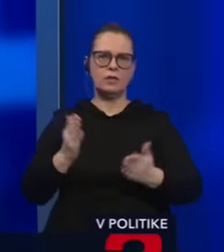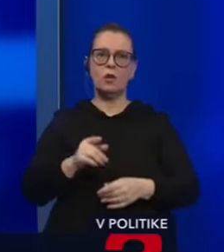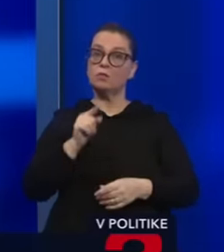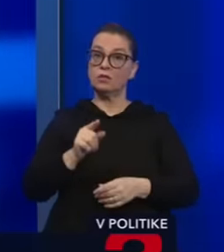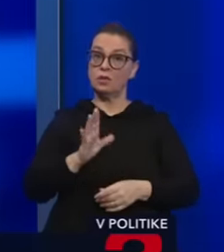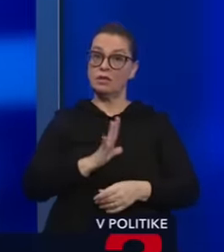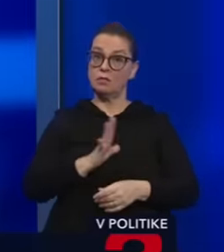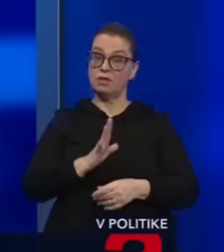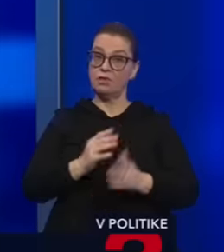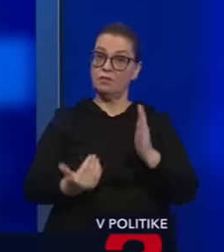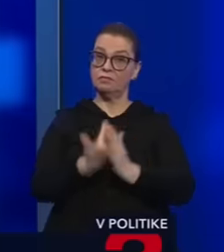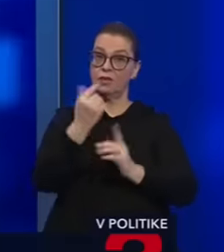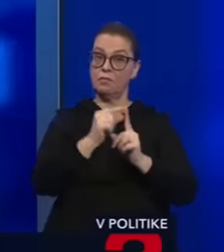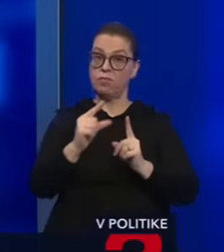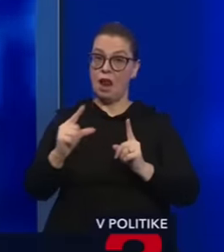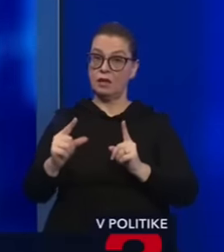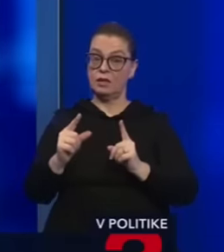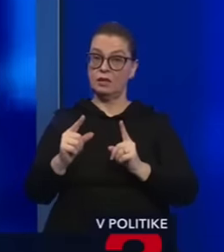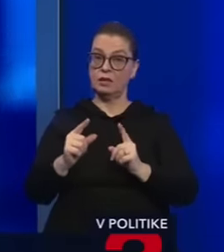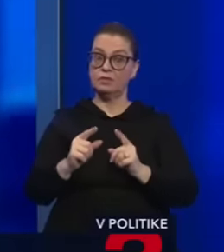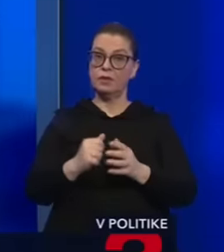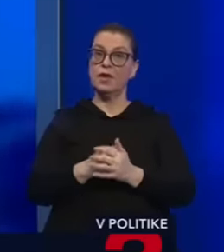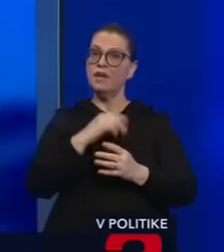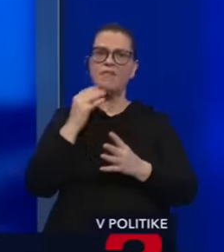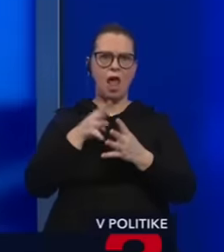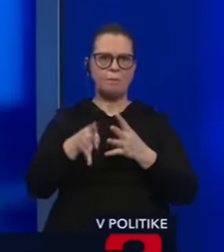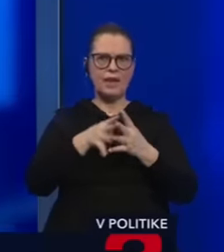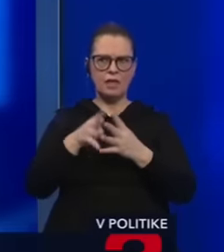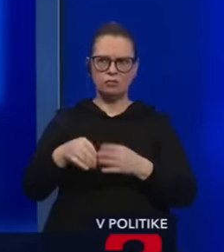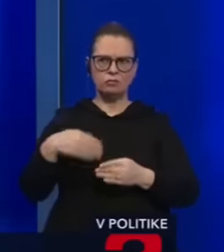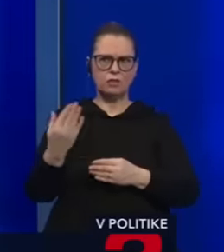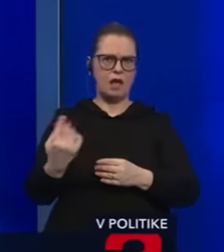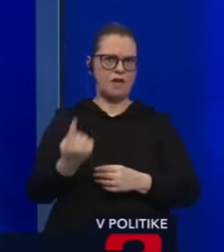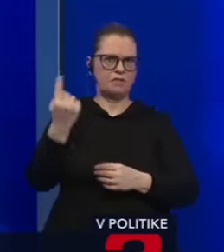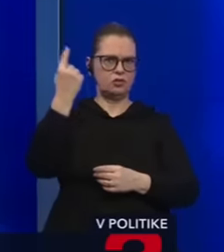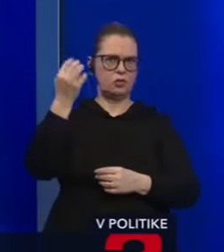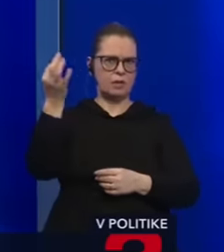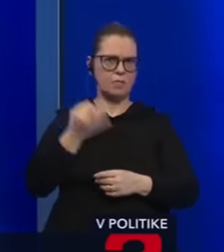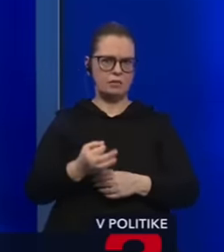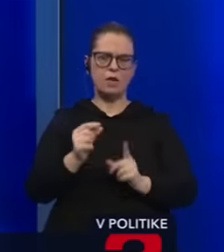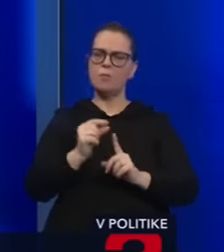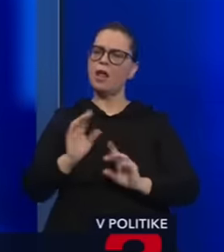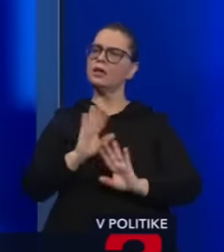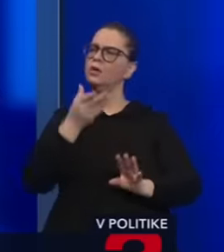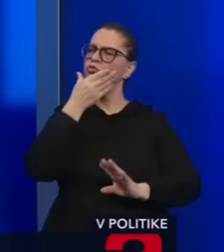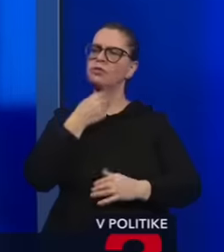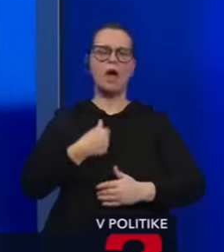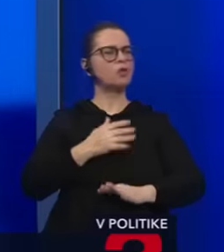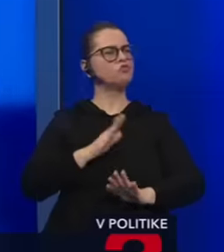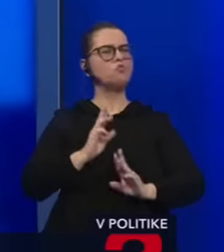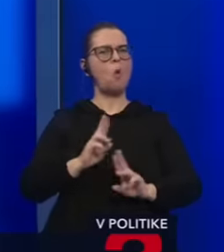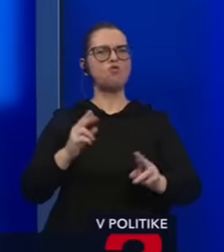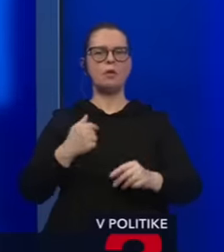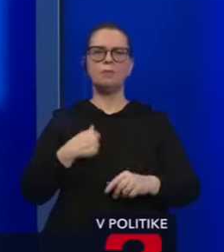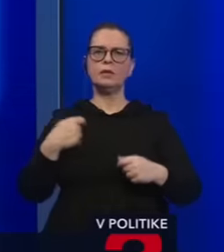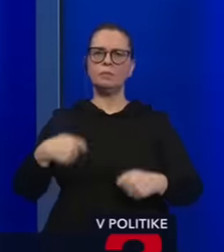víťazstva Pelegriniho, ktorého favorizuje veľa prieskumov. A Pelegrini sa už aj tak tvári, že už ten prezident by mohol byť. A toto